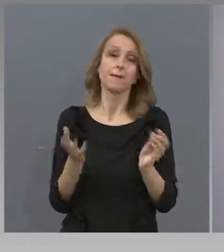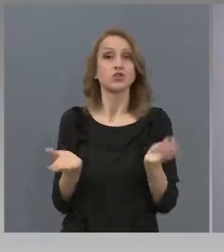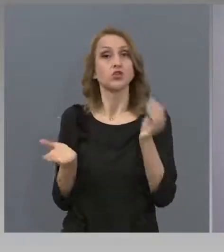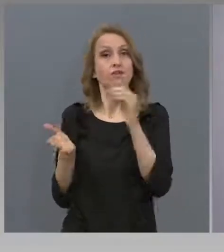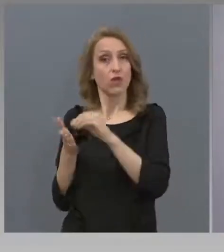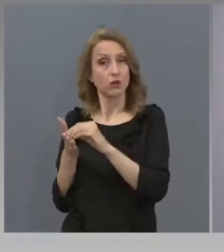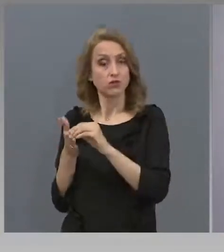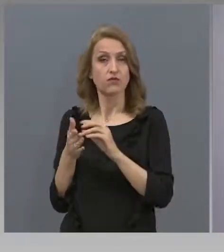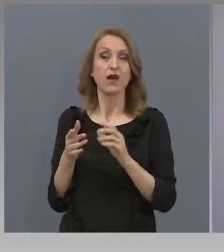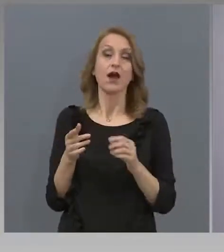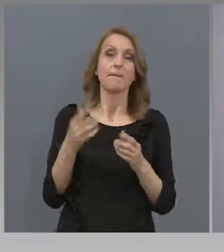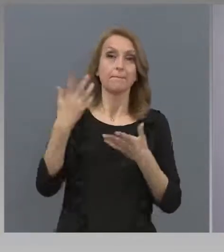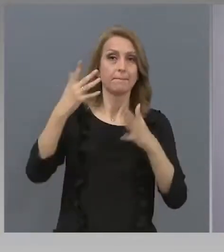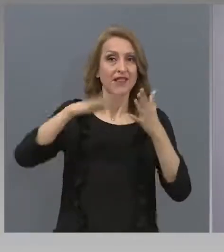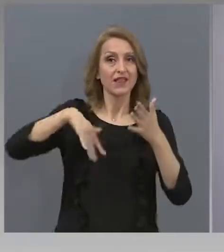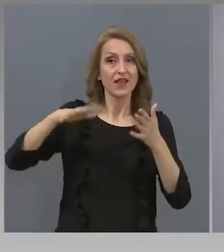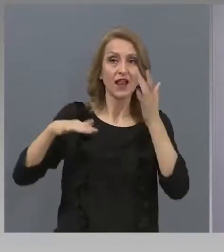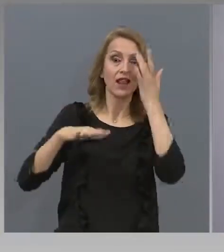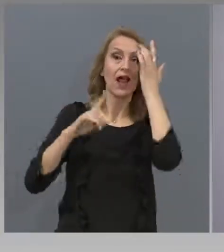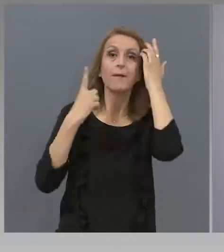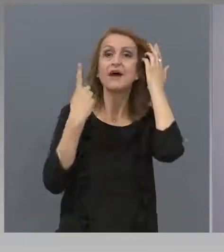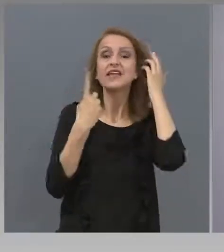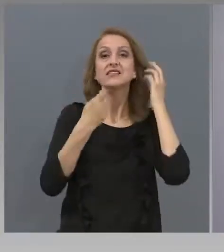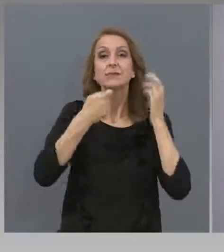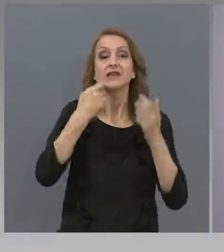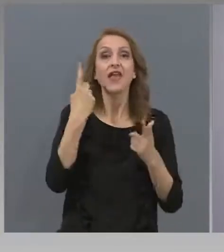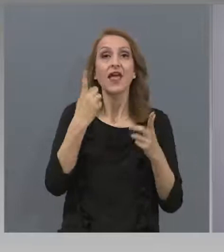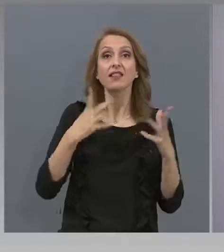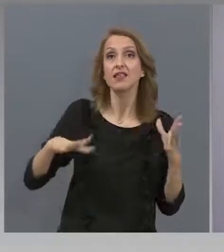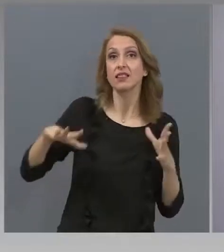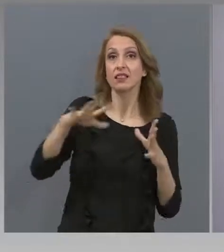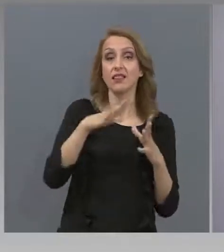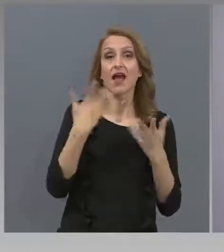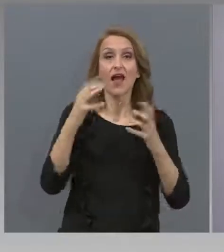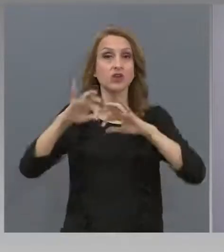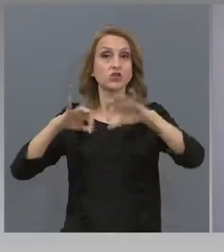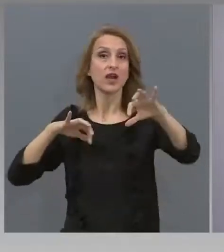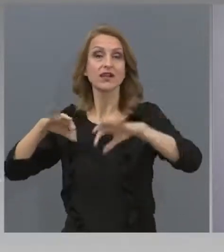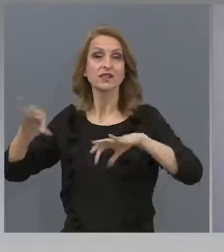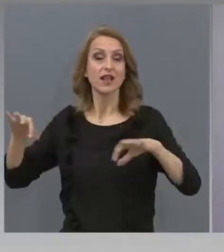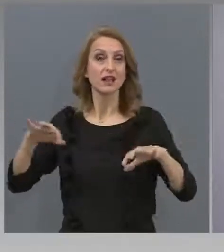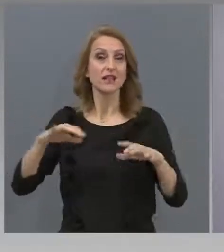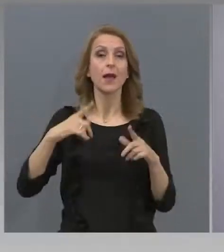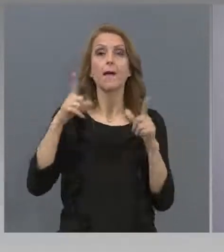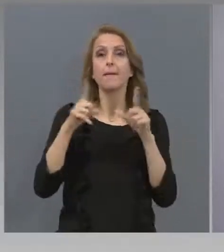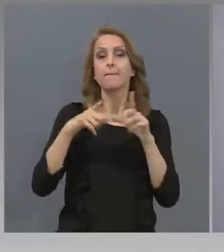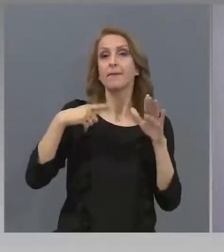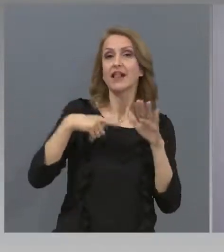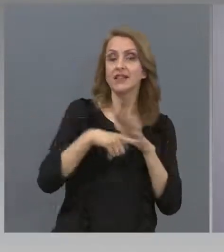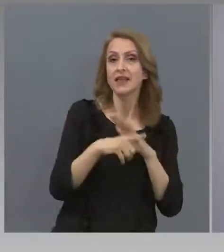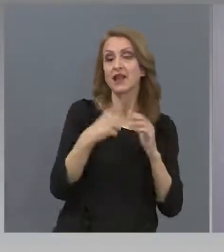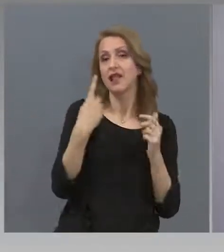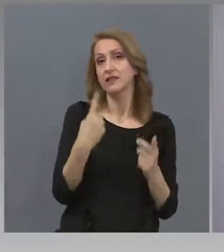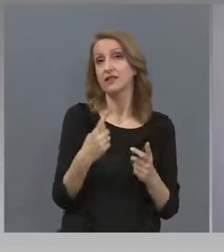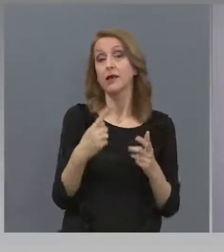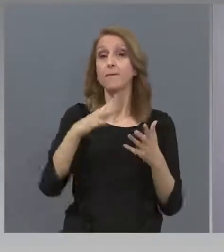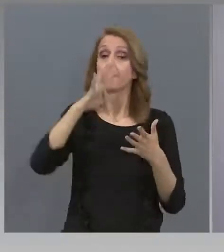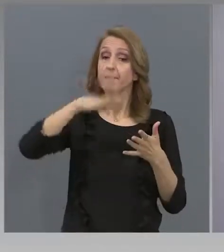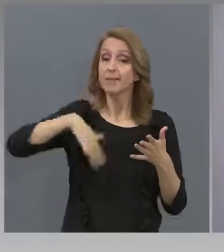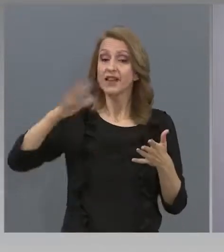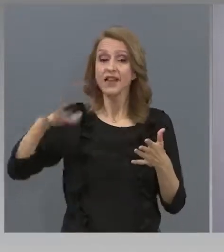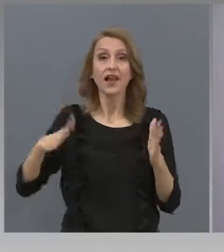материал от електронното. Ама изпитът е един. Как ще ги разделите? Матурата си е матура и тестът е един. Материалът е един.